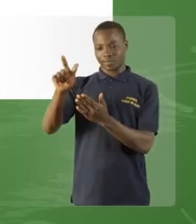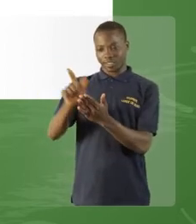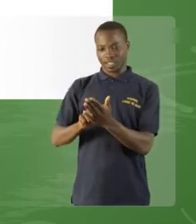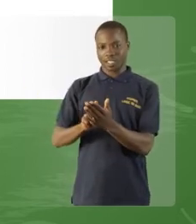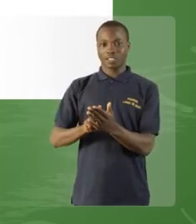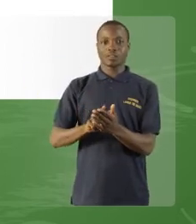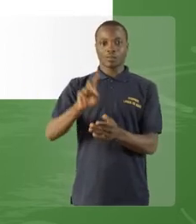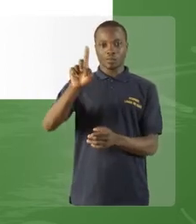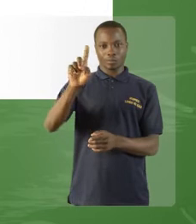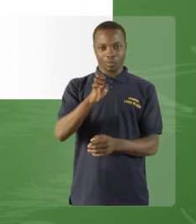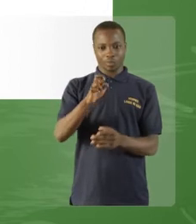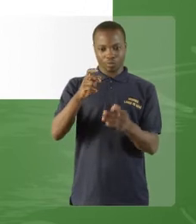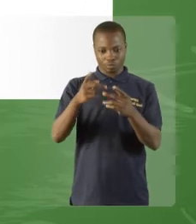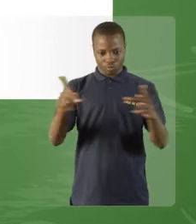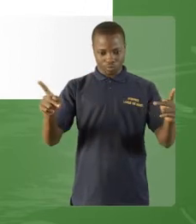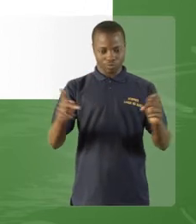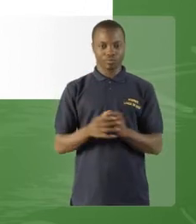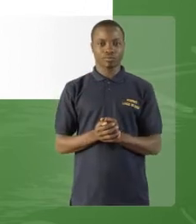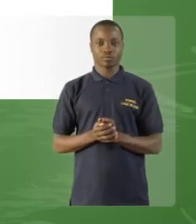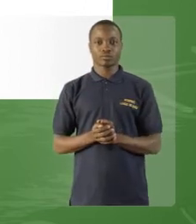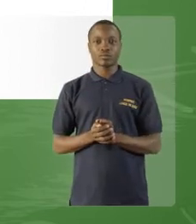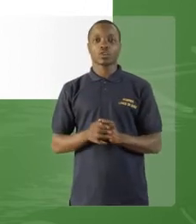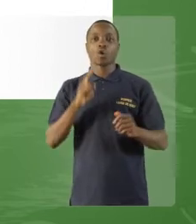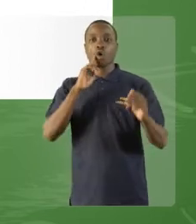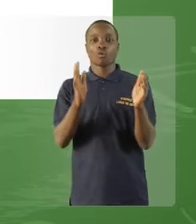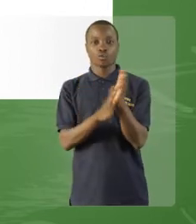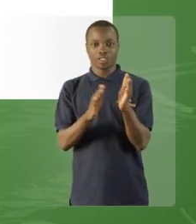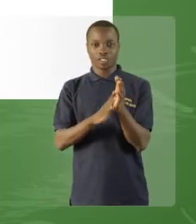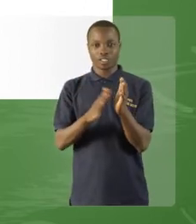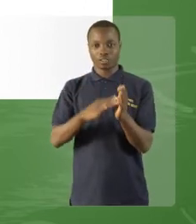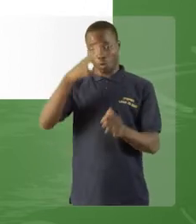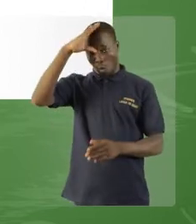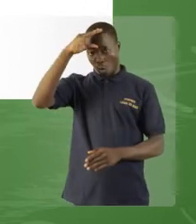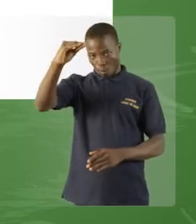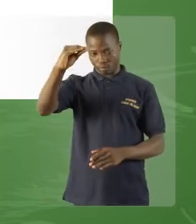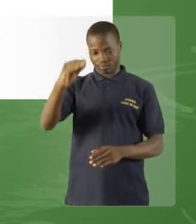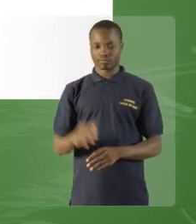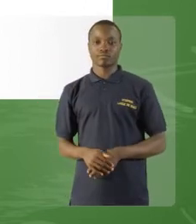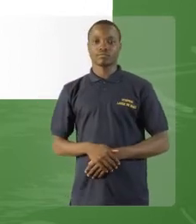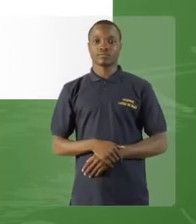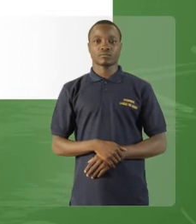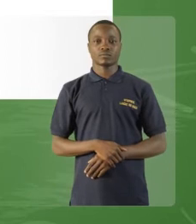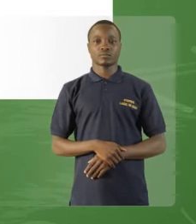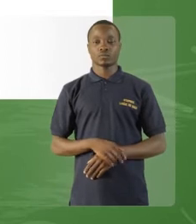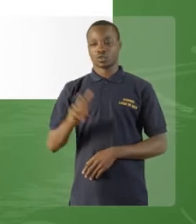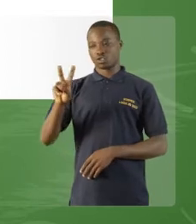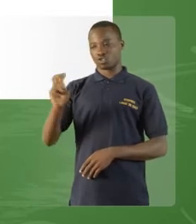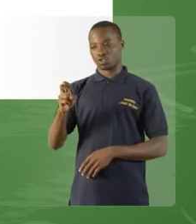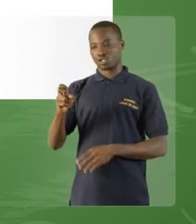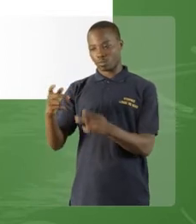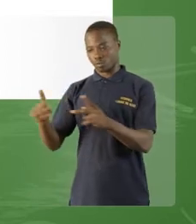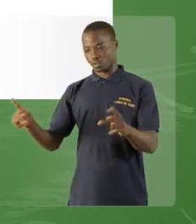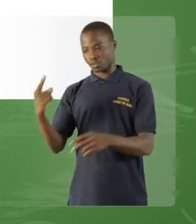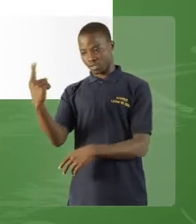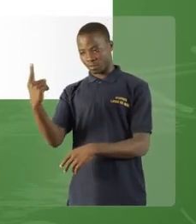Ici, on écrit « Proposition indépendante coordonnée ». Je lis la première